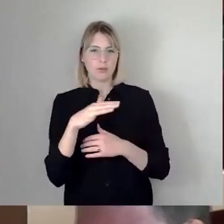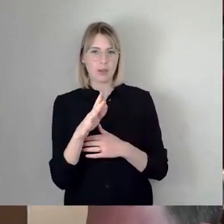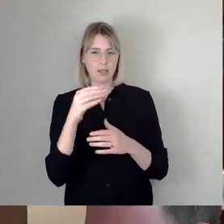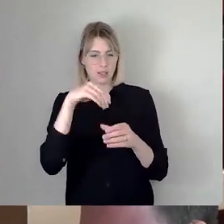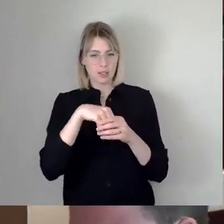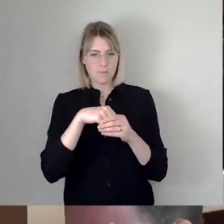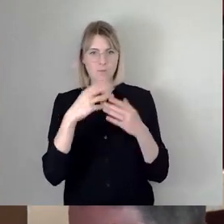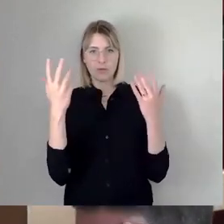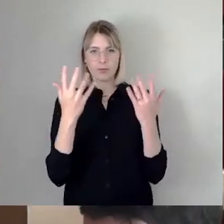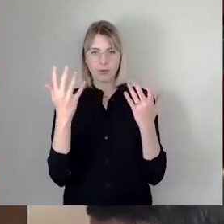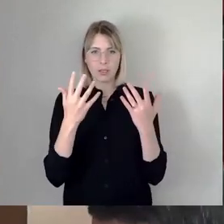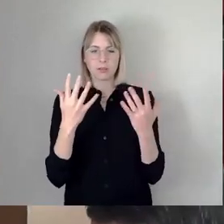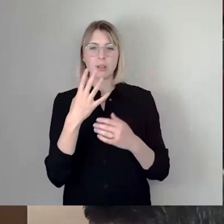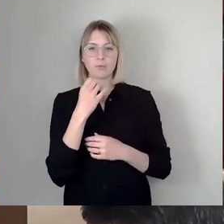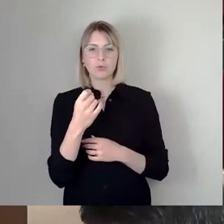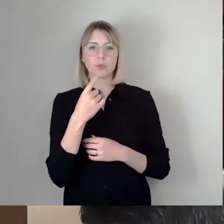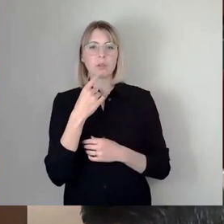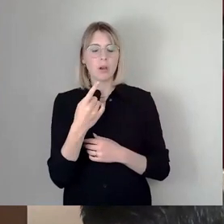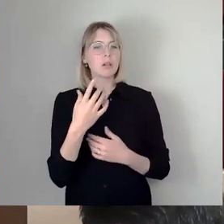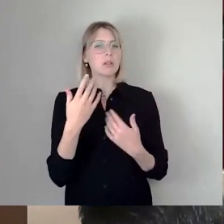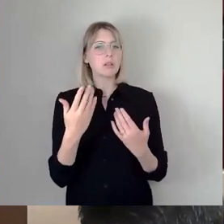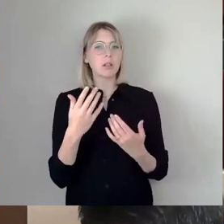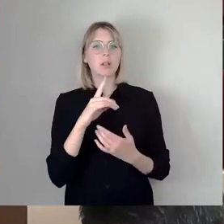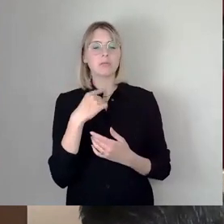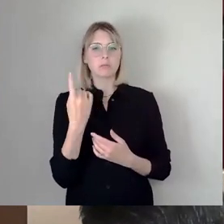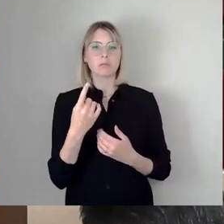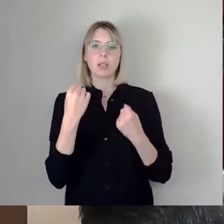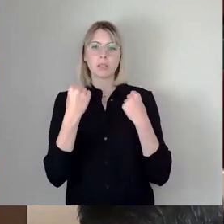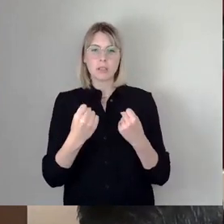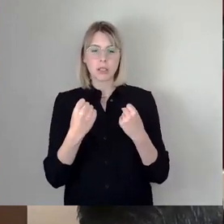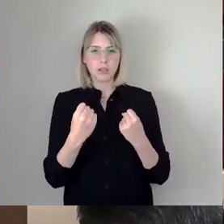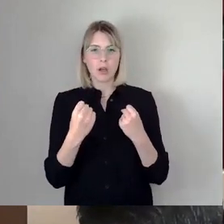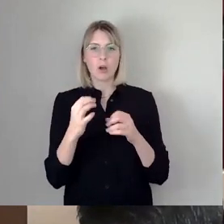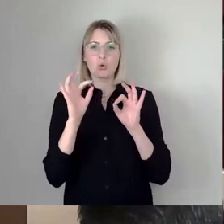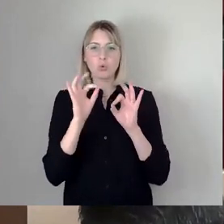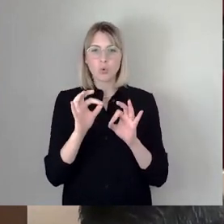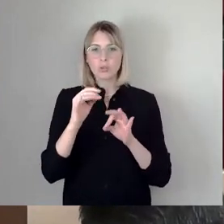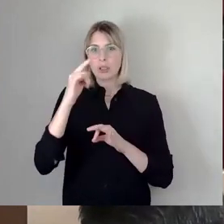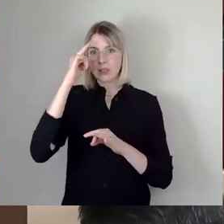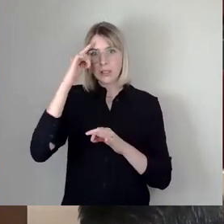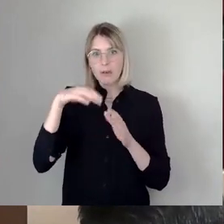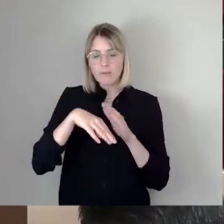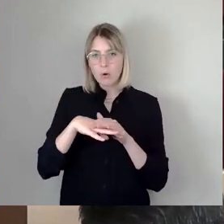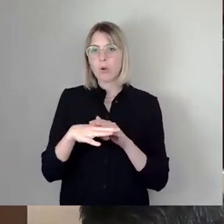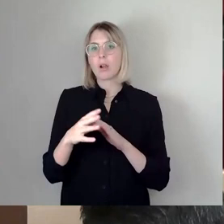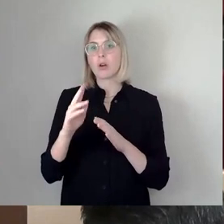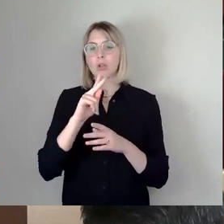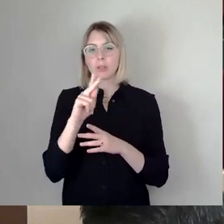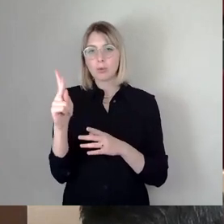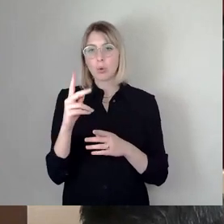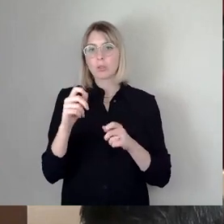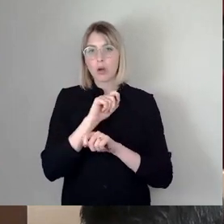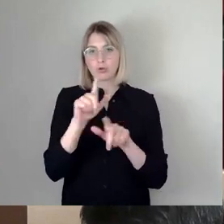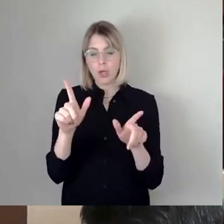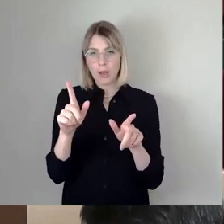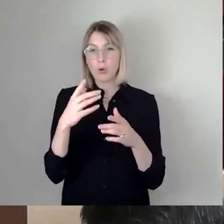dass wir sagen, wir wollen auf alle Fälle sicher gehen, dass es eine gute, sinnvolle Konzessionsausschreibung vielleicht gibt. Und wenn das gesichert ist, dann können wir